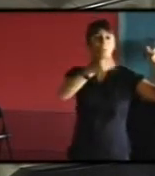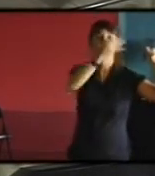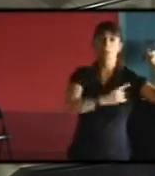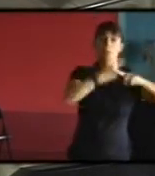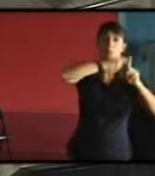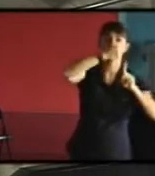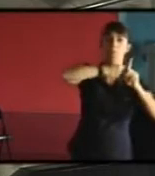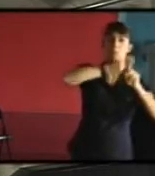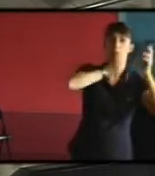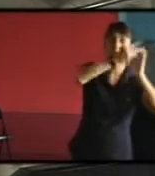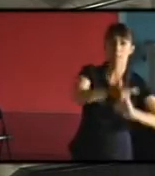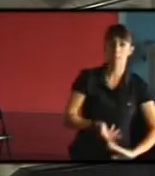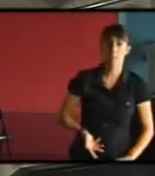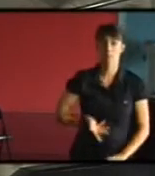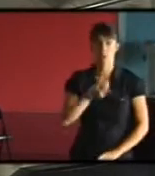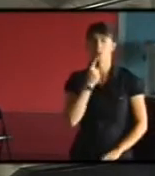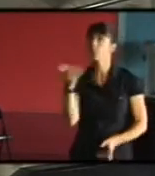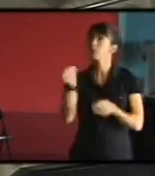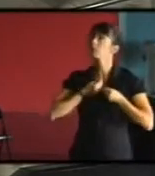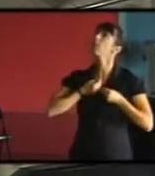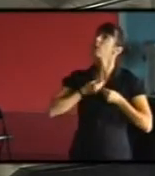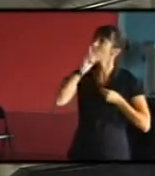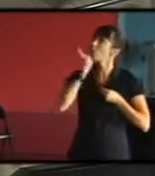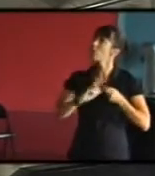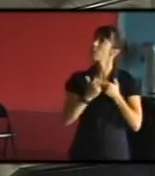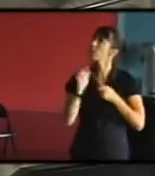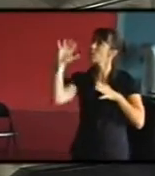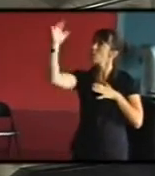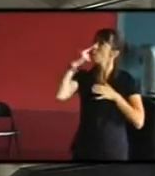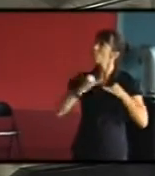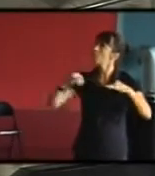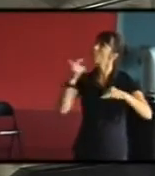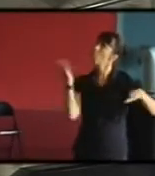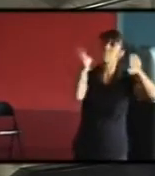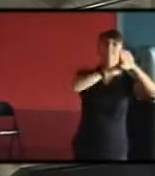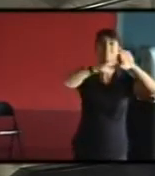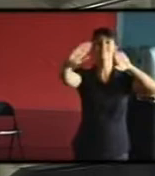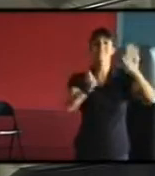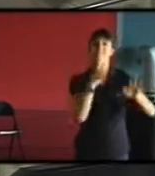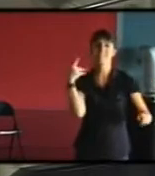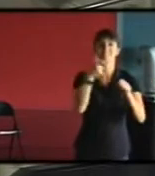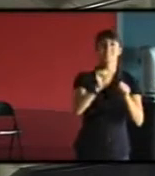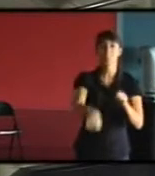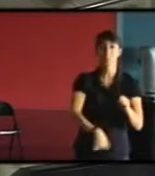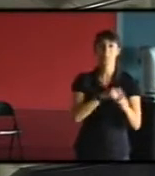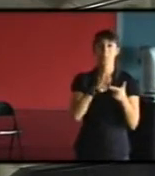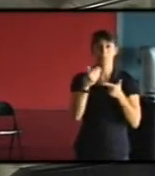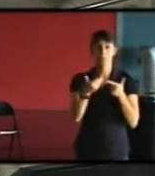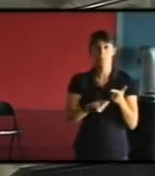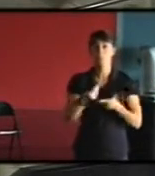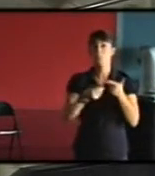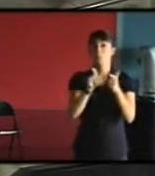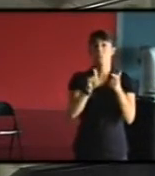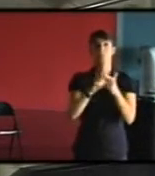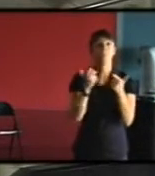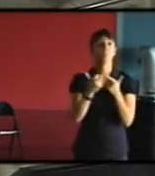de se poser des questions pour des installations solaires, type photovoltaïque ou thermique, comme on en parle beaucoup, mais ça permet de mieux comprendre aussi, par